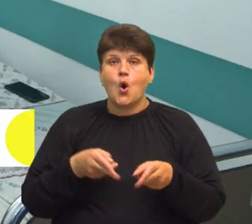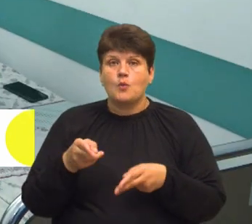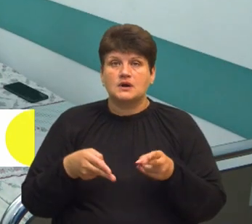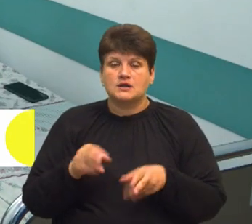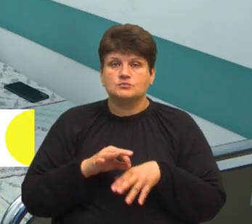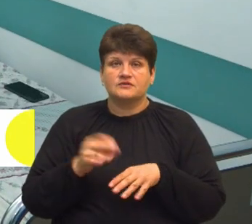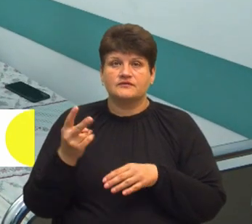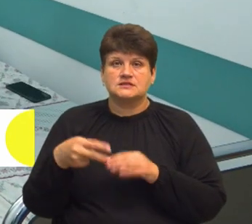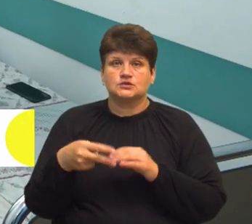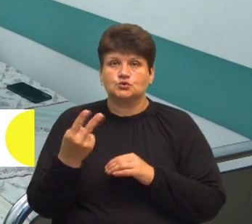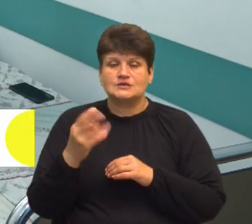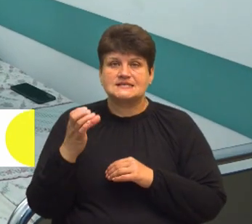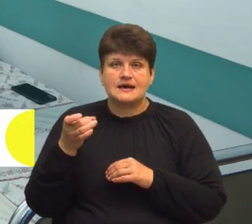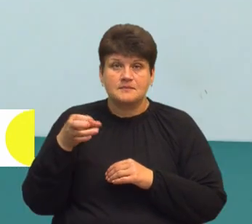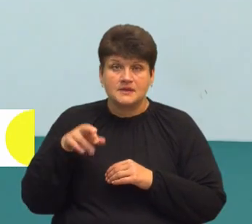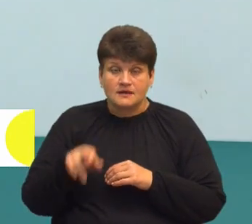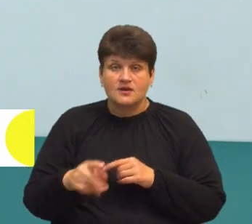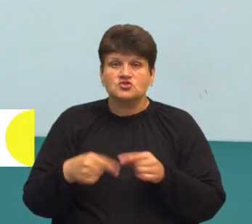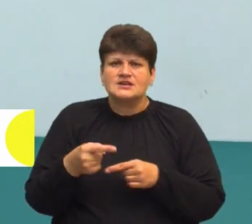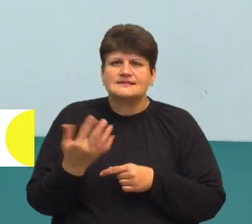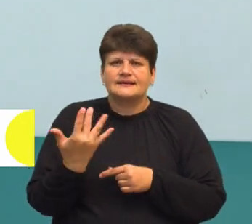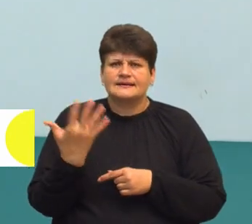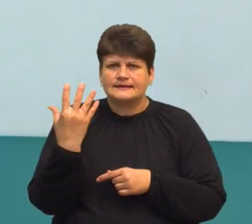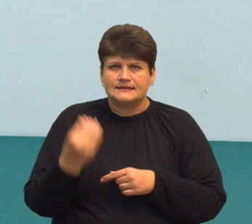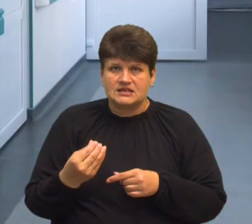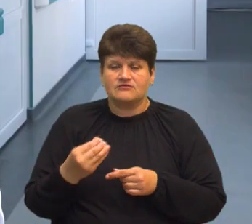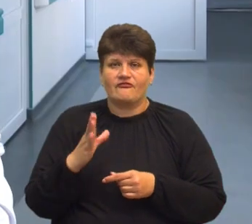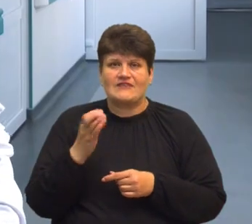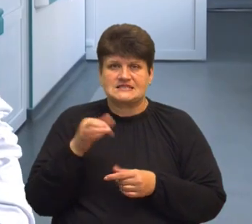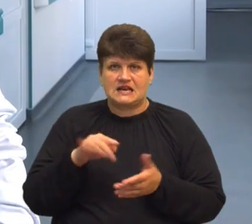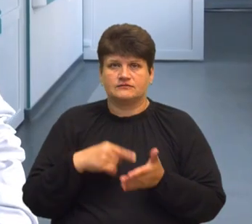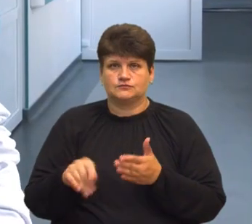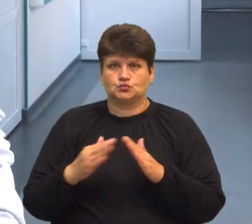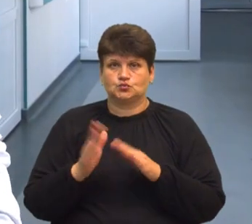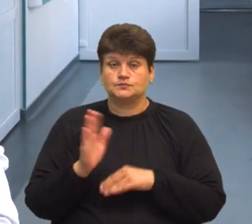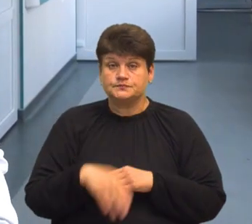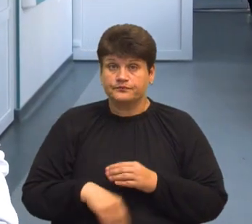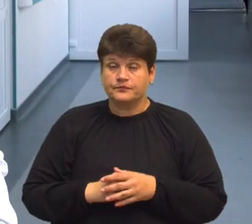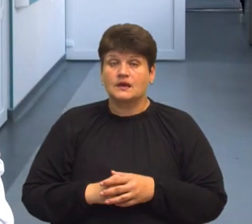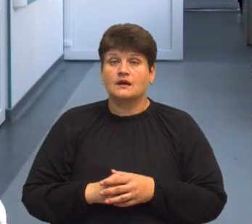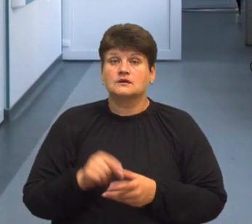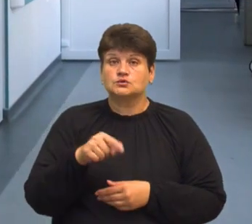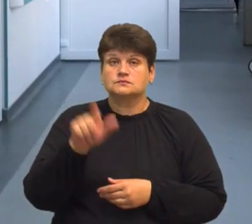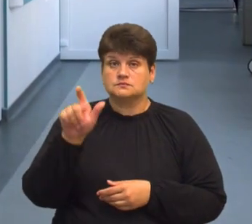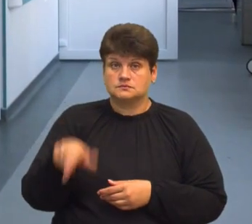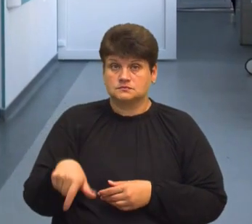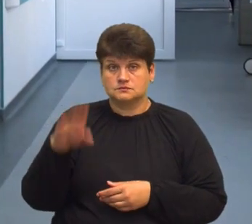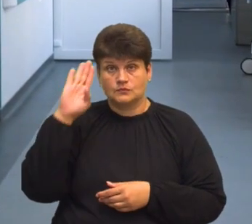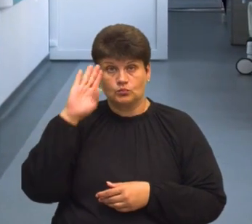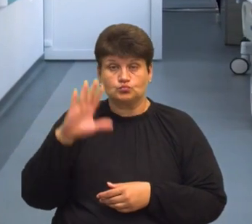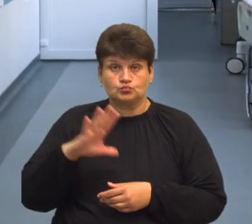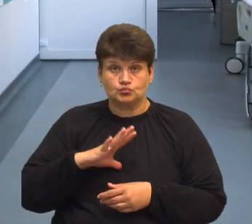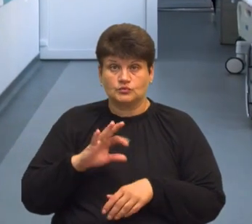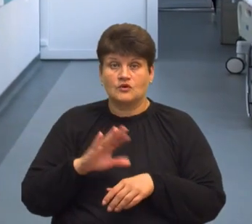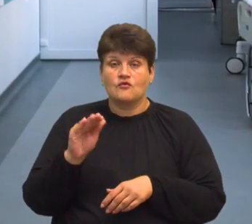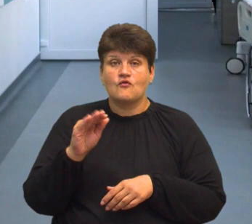розповів Петро Гудак. За його словами, через кілька днів Василя випишуть. У даного пацієнта був наступний діагноз